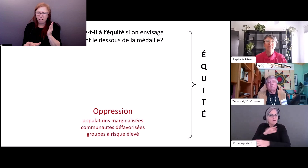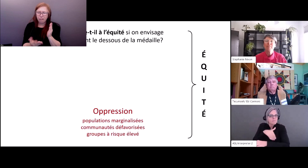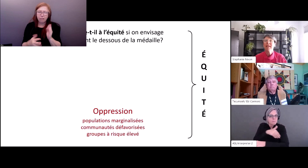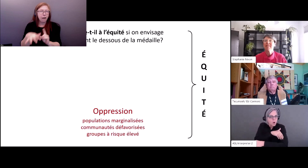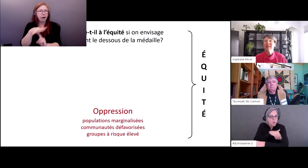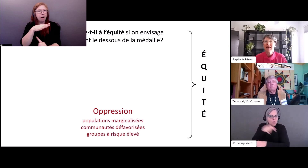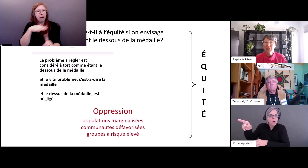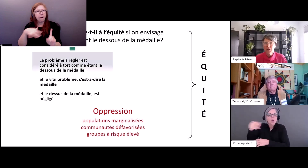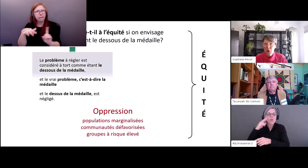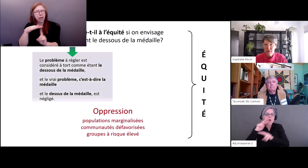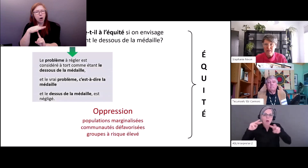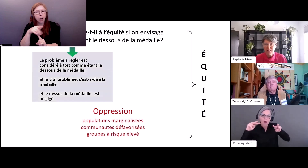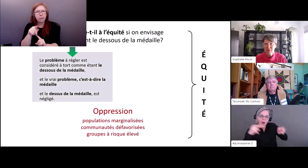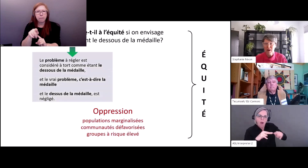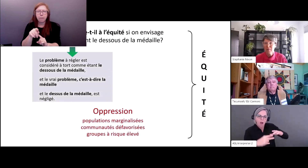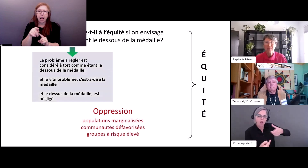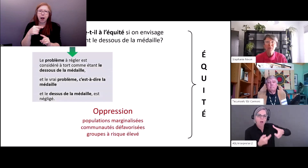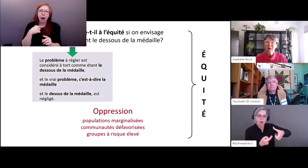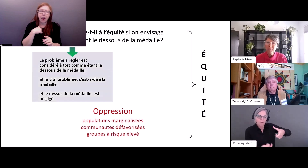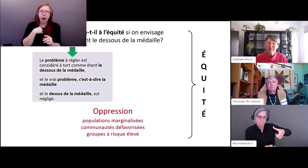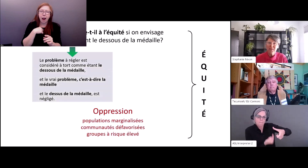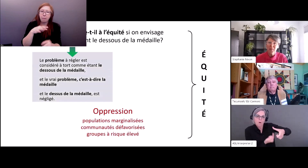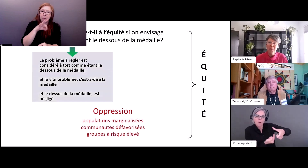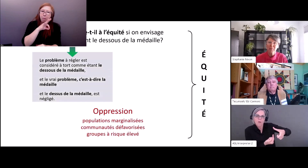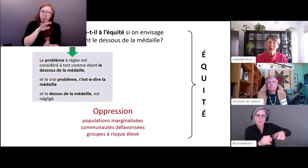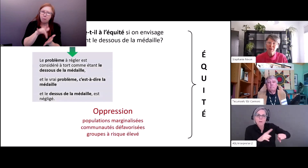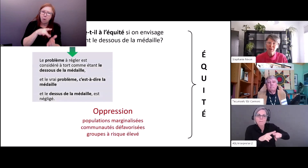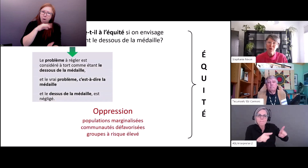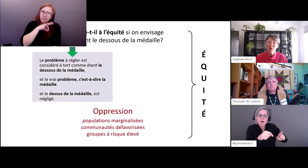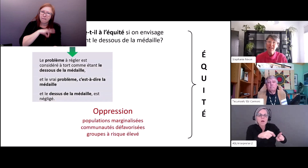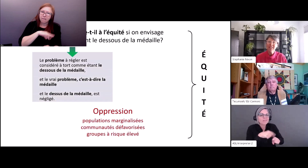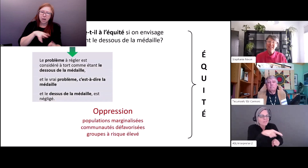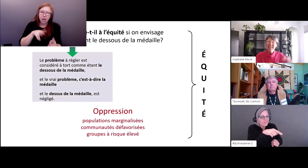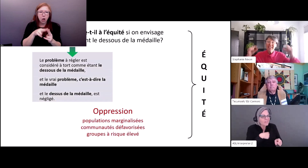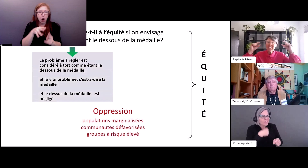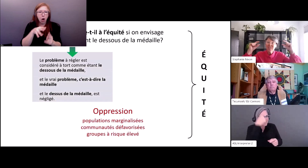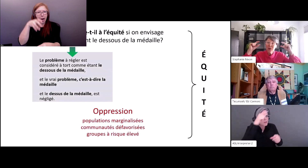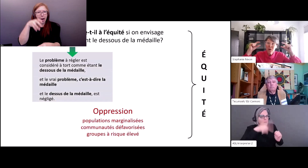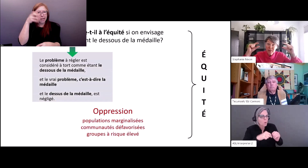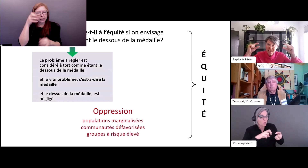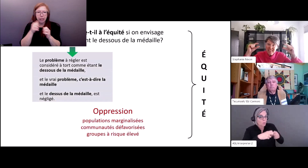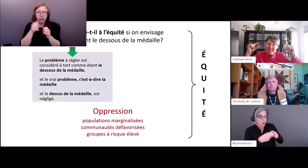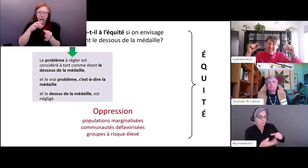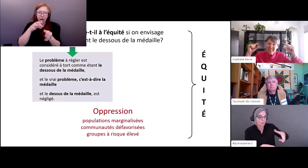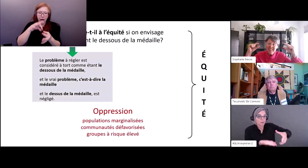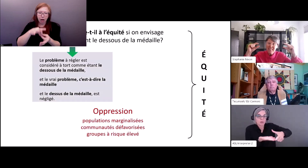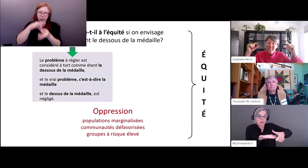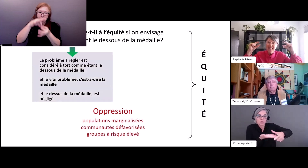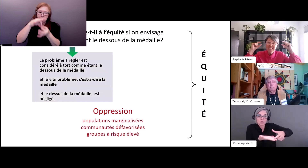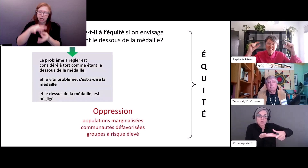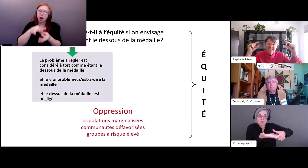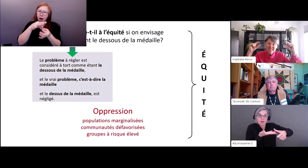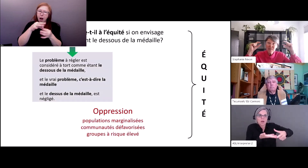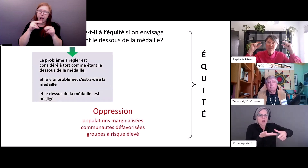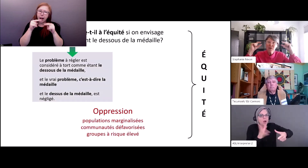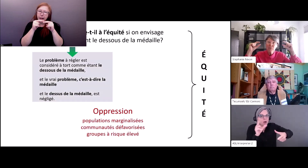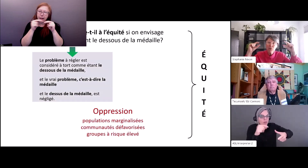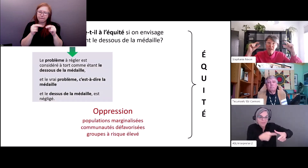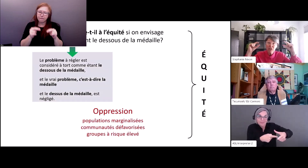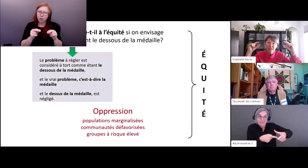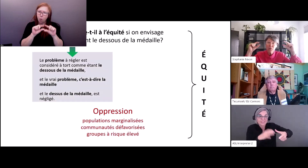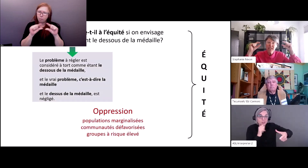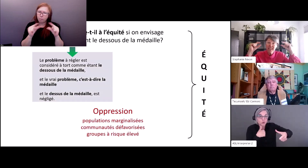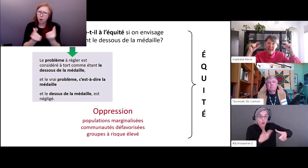on bat uniquement de cette médaille comme une mauvaise diagnostic le problème ce n'est pas on bat c'est en fait la médaille